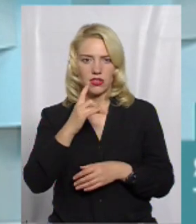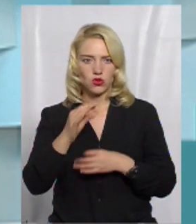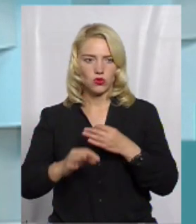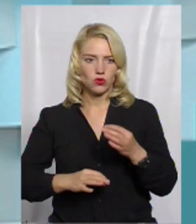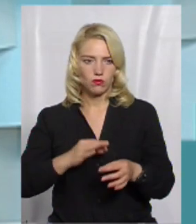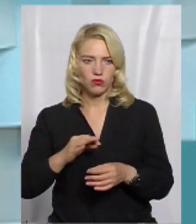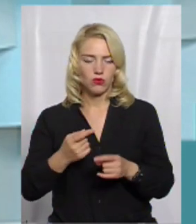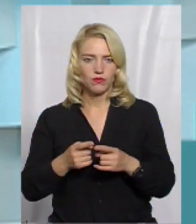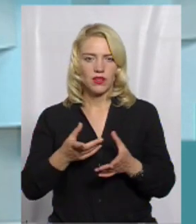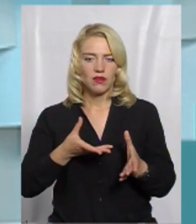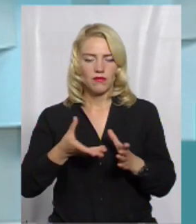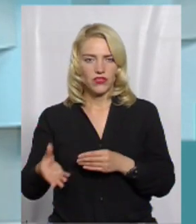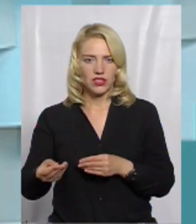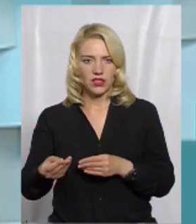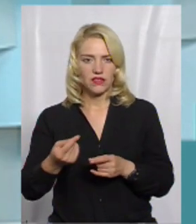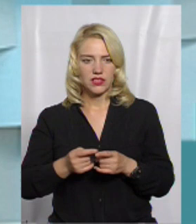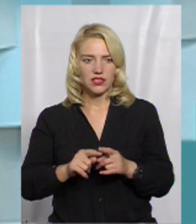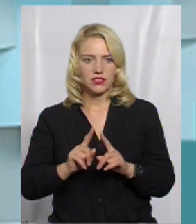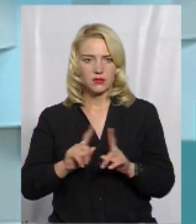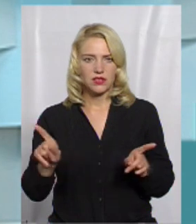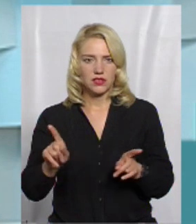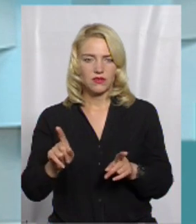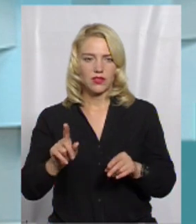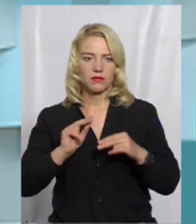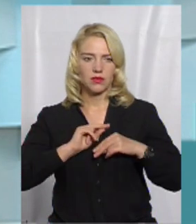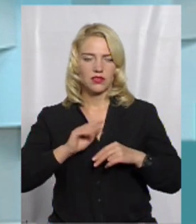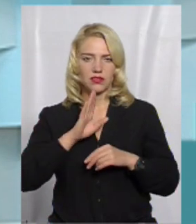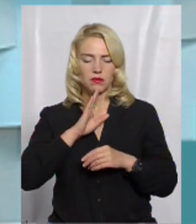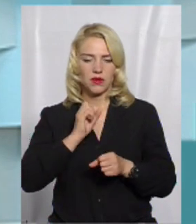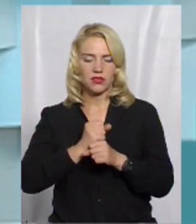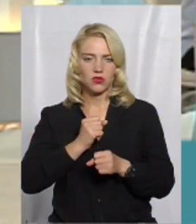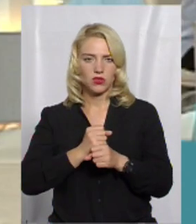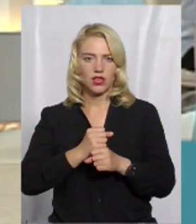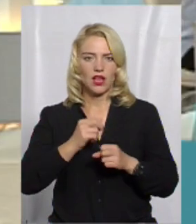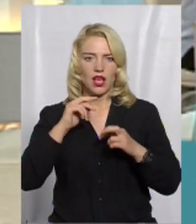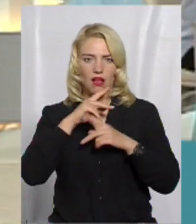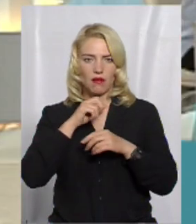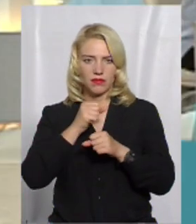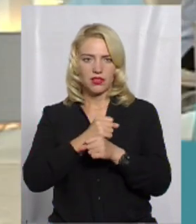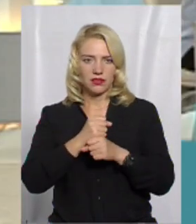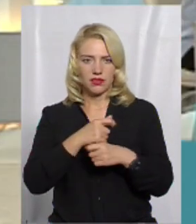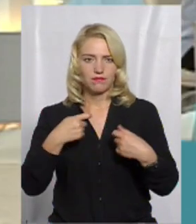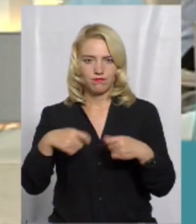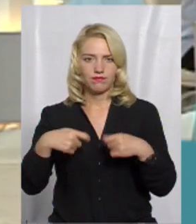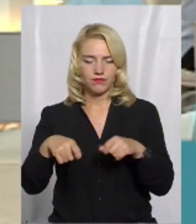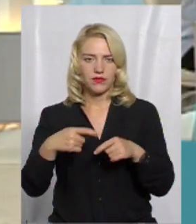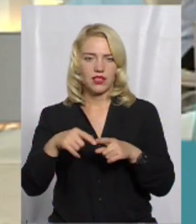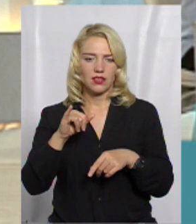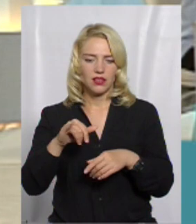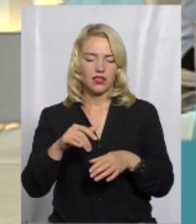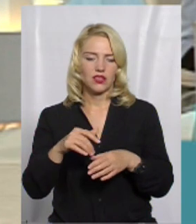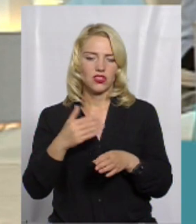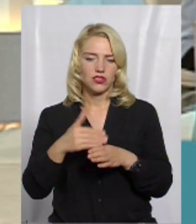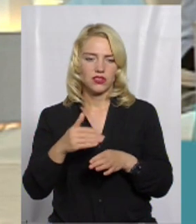відіграла, мабуть, її специфіка праці. Вона працює фармацевтом і частково займалася,